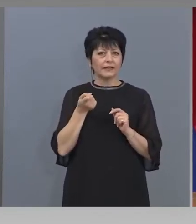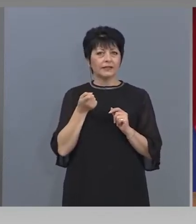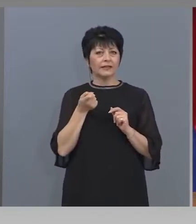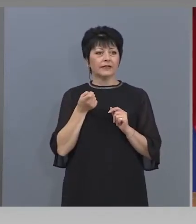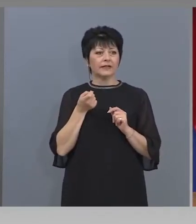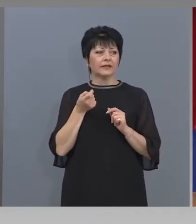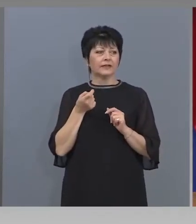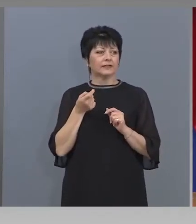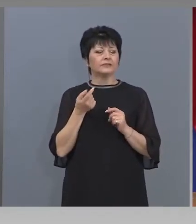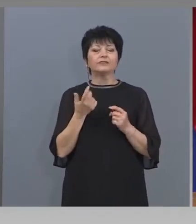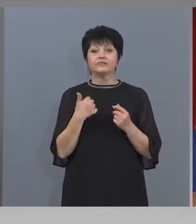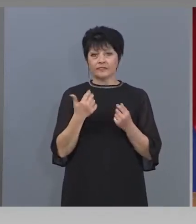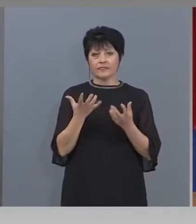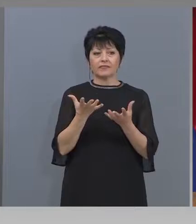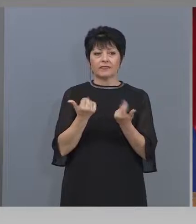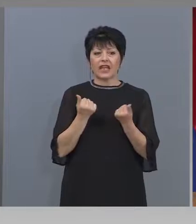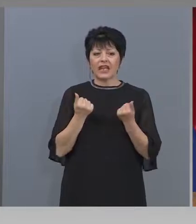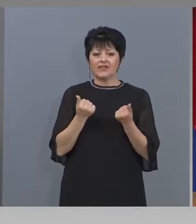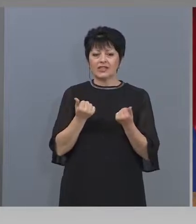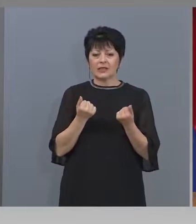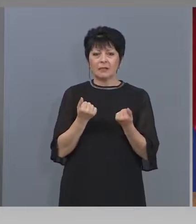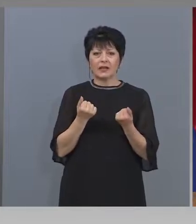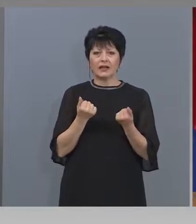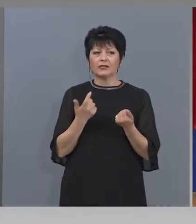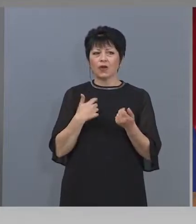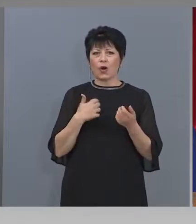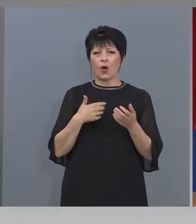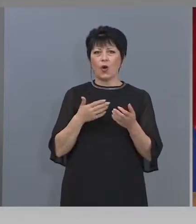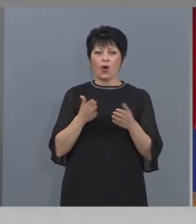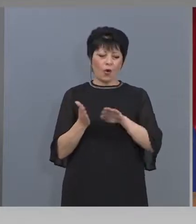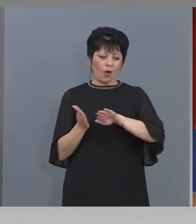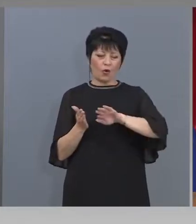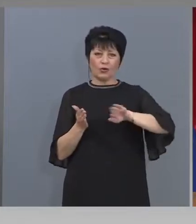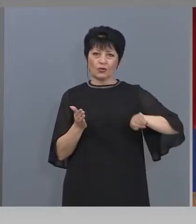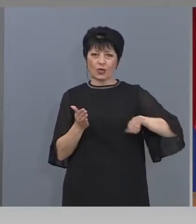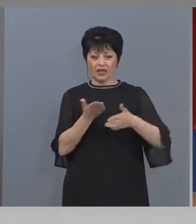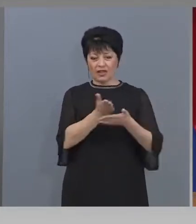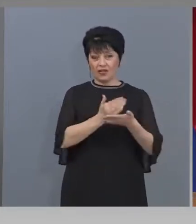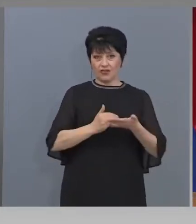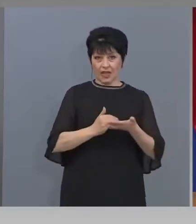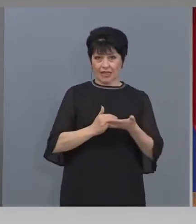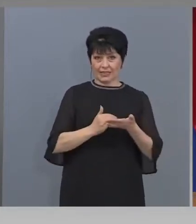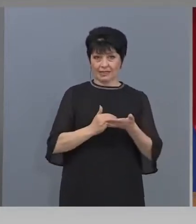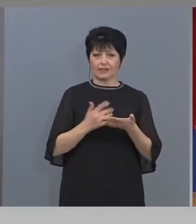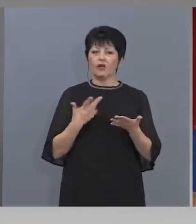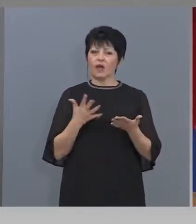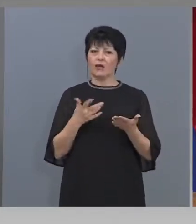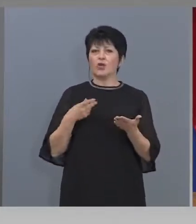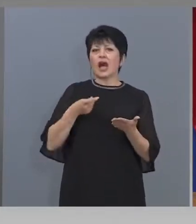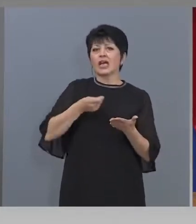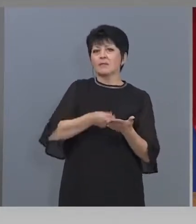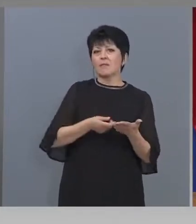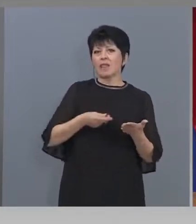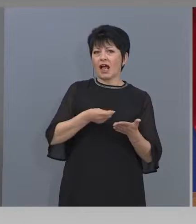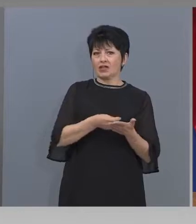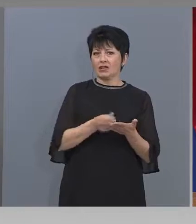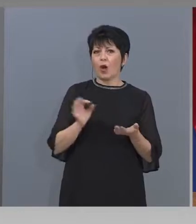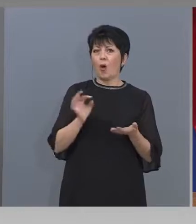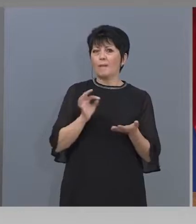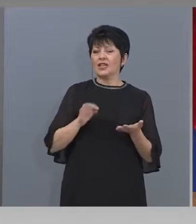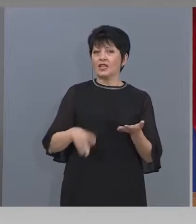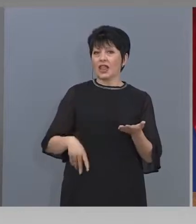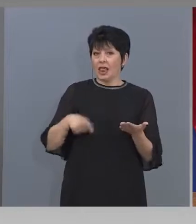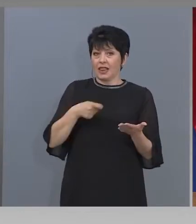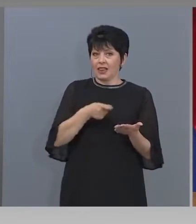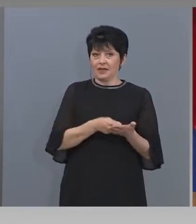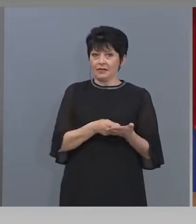и взима останалата част за държавна, като изплаща и някакви обещетения, които тогава пореда